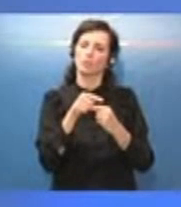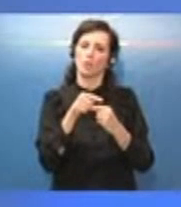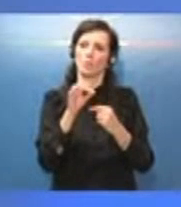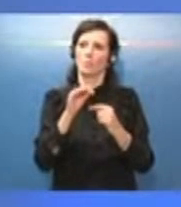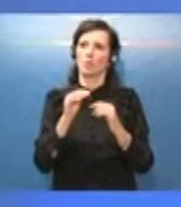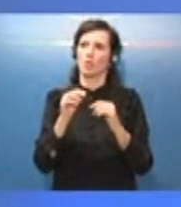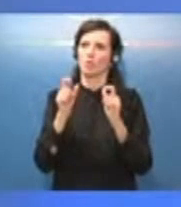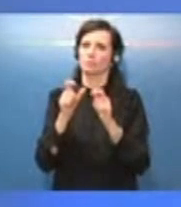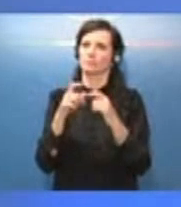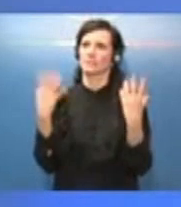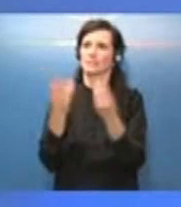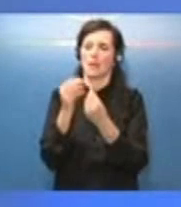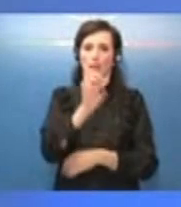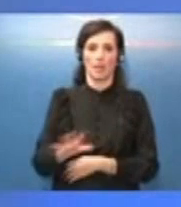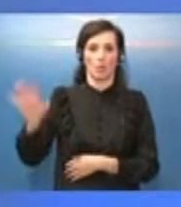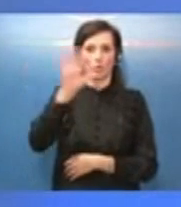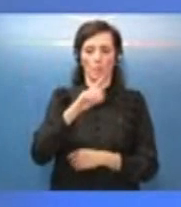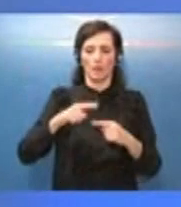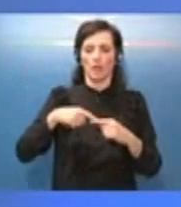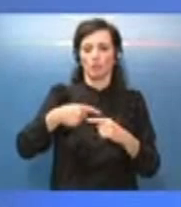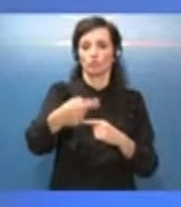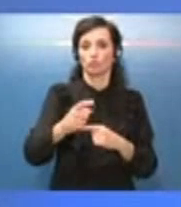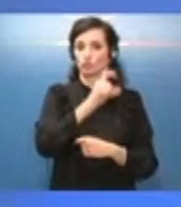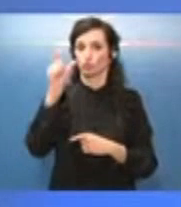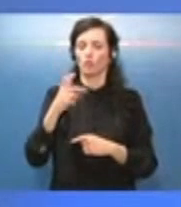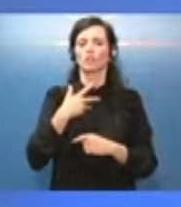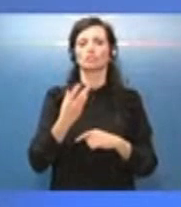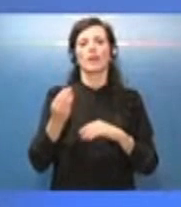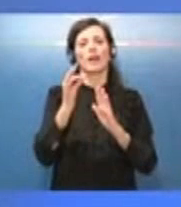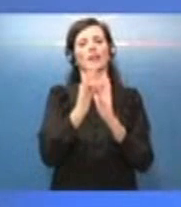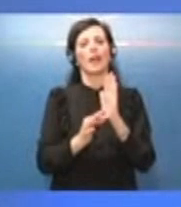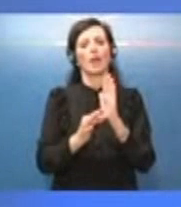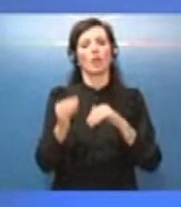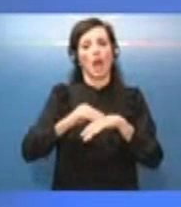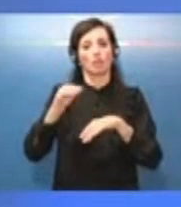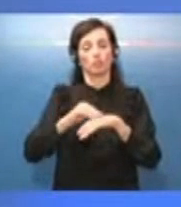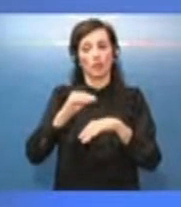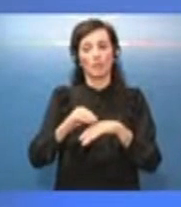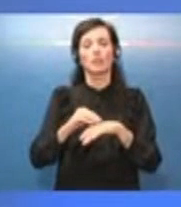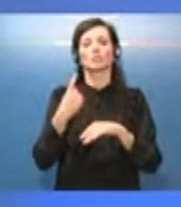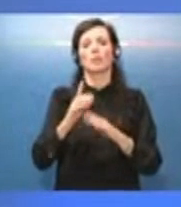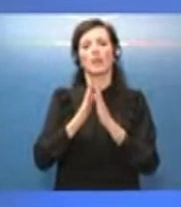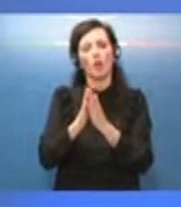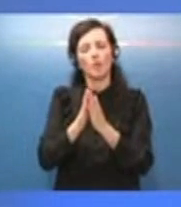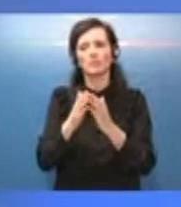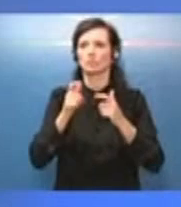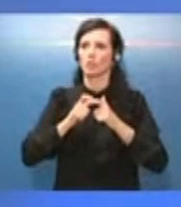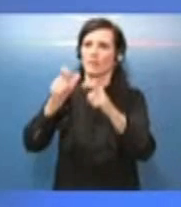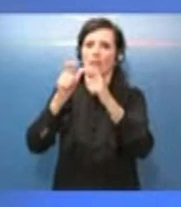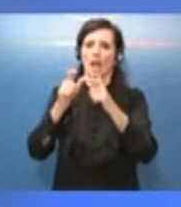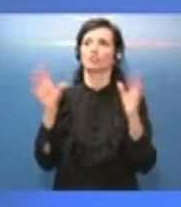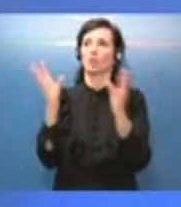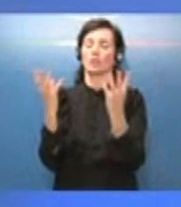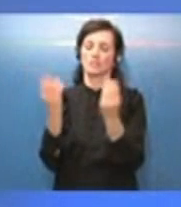probabilità nei prossimi giorni ci sarà un aggiornamento delle regole di viaggio, delle raccomandazioni dell'Unione Europea. Noi leggeremo con grandissima